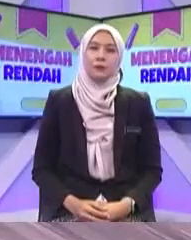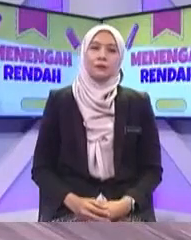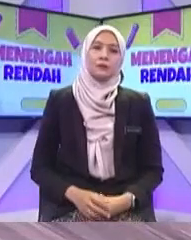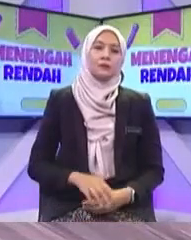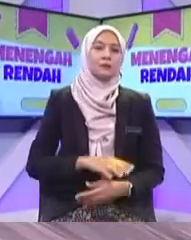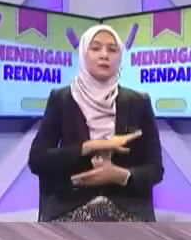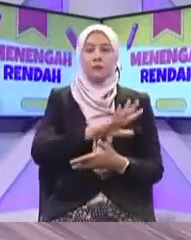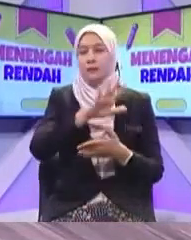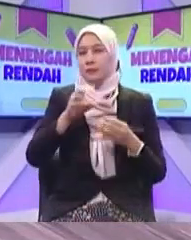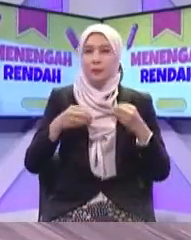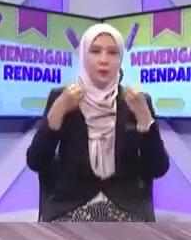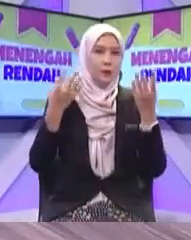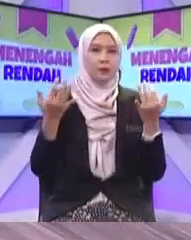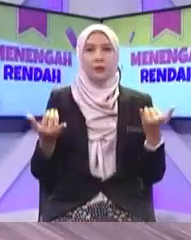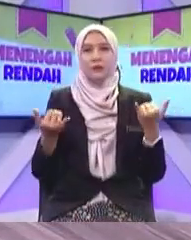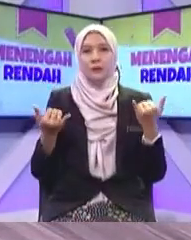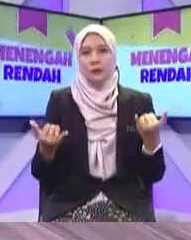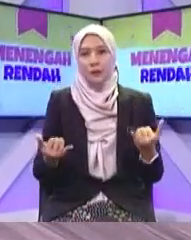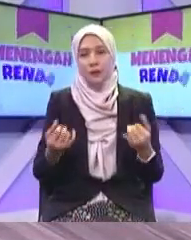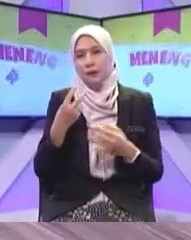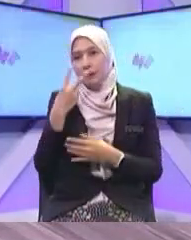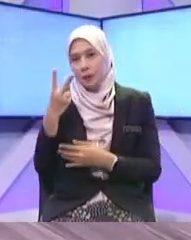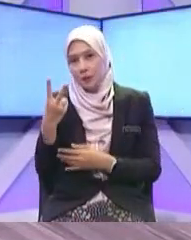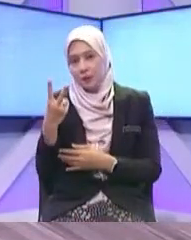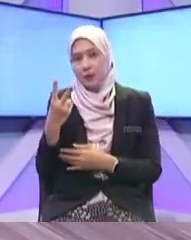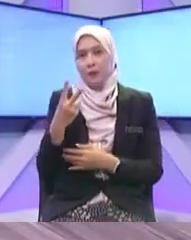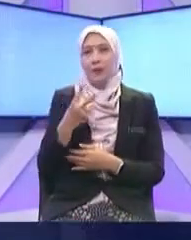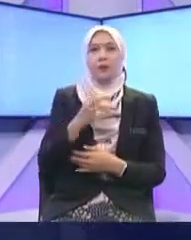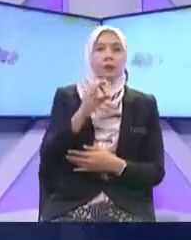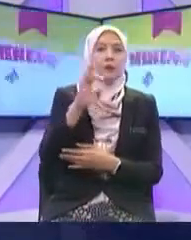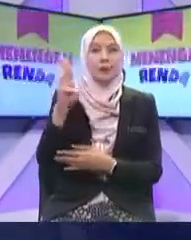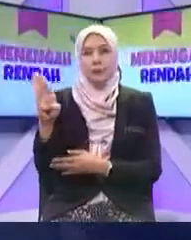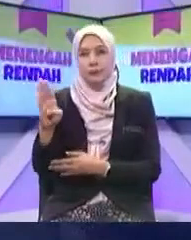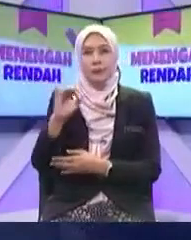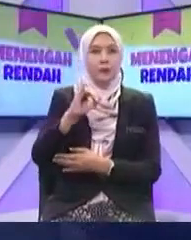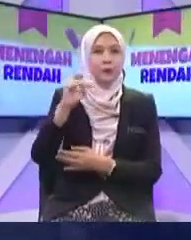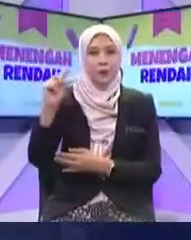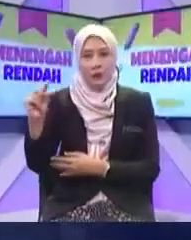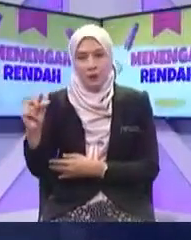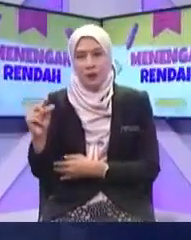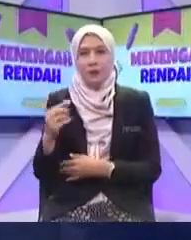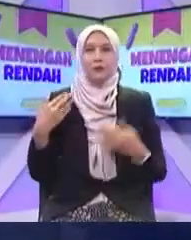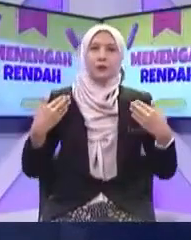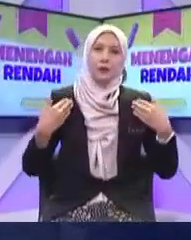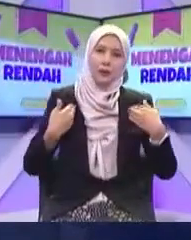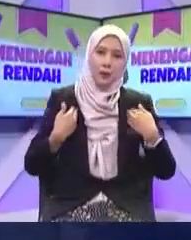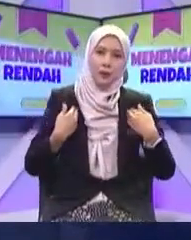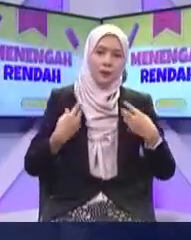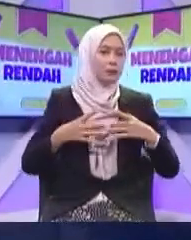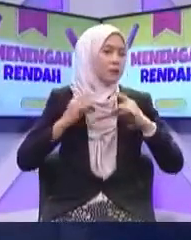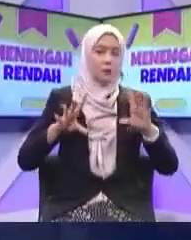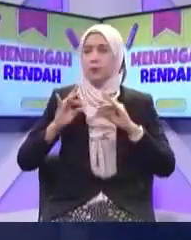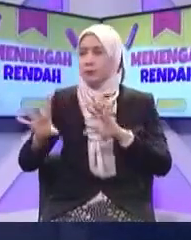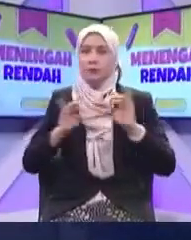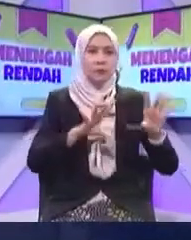Jadi Sebagai seorang pengguna media sosial Kita pertama sekali Kena Semak sebelum sebar Sabar sebelum sebar